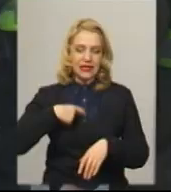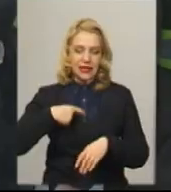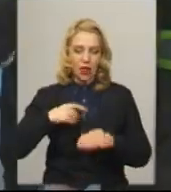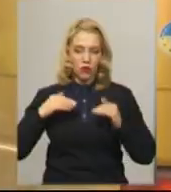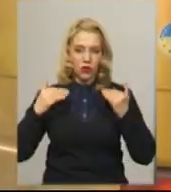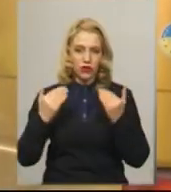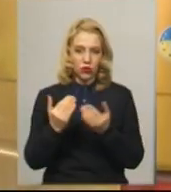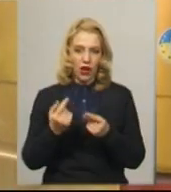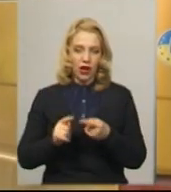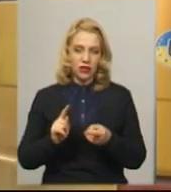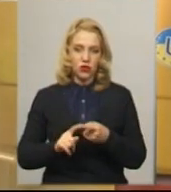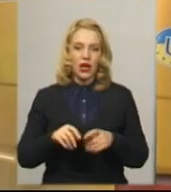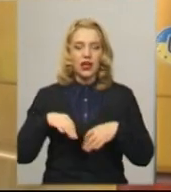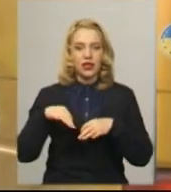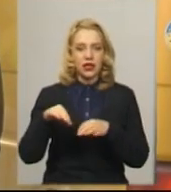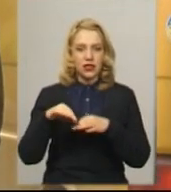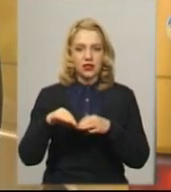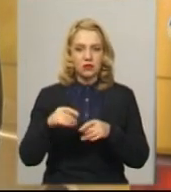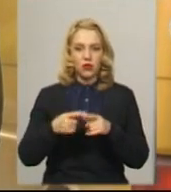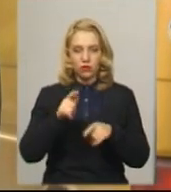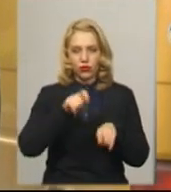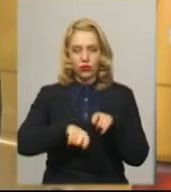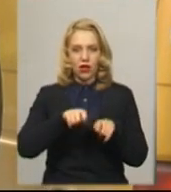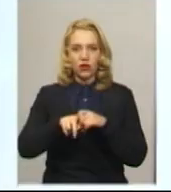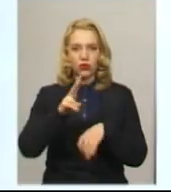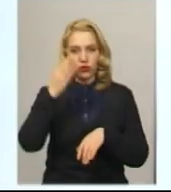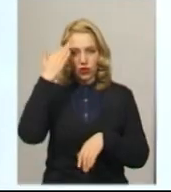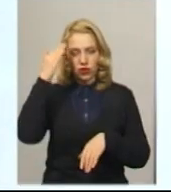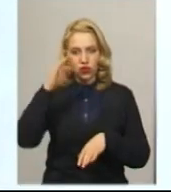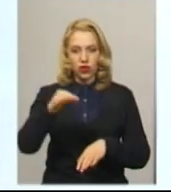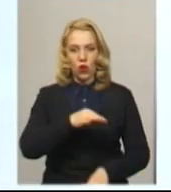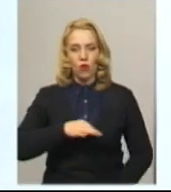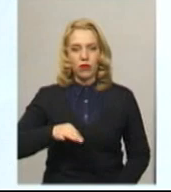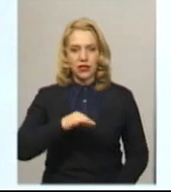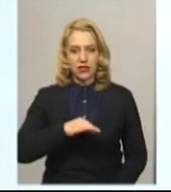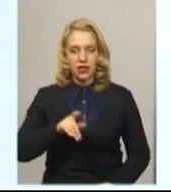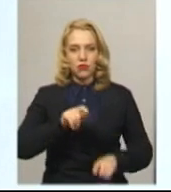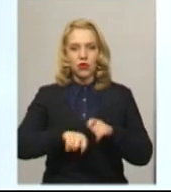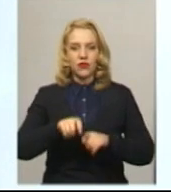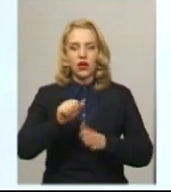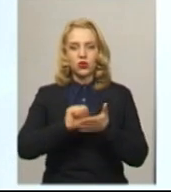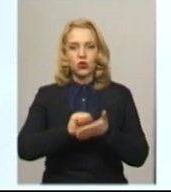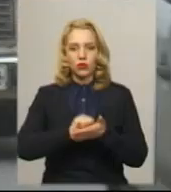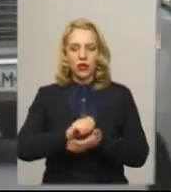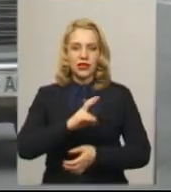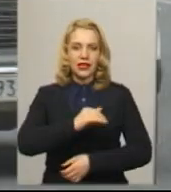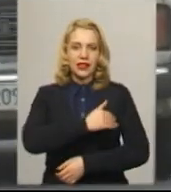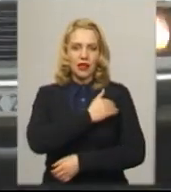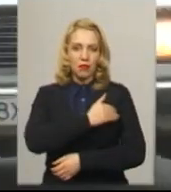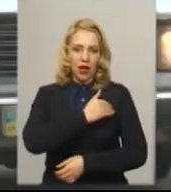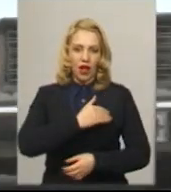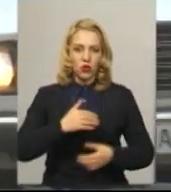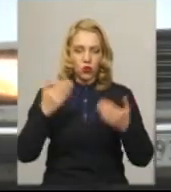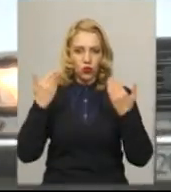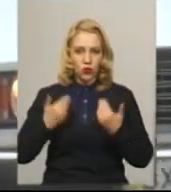транспортні засоби, які зареєстровані в інших областях, каже рядовий патрульної поліції Ярослав Бевза. Перевіряють документи та температуру тіла. Загалом навколо